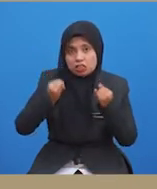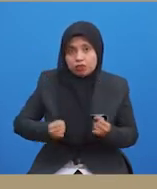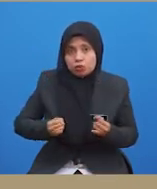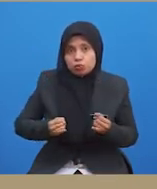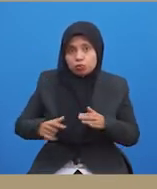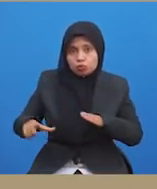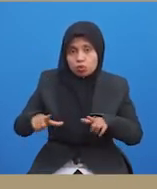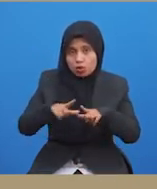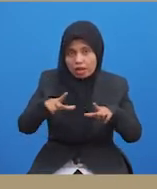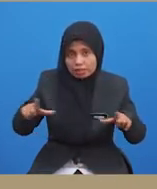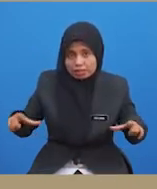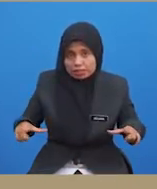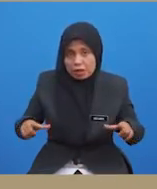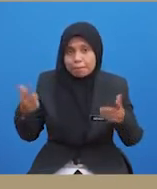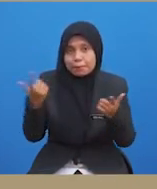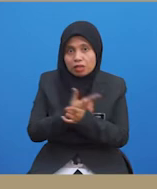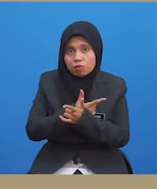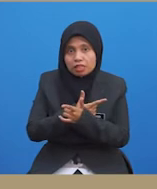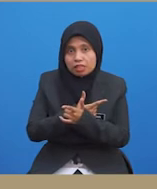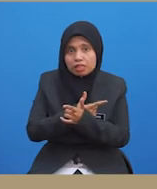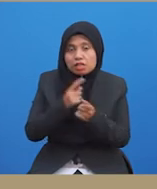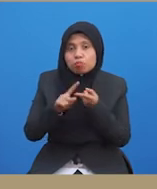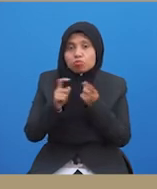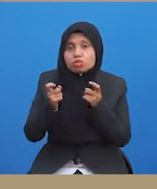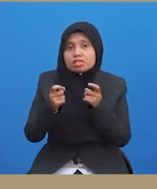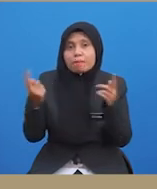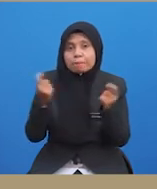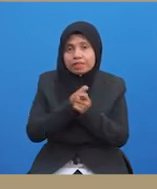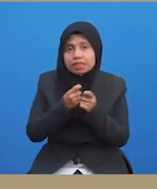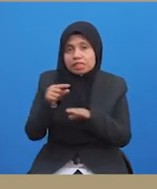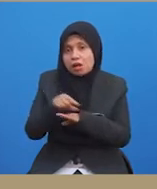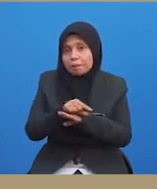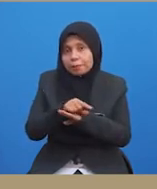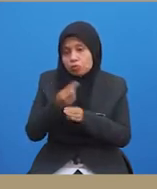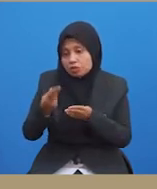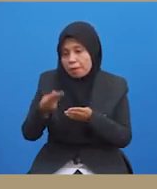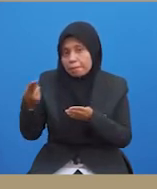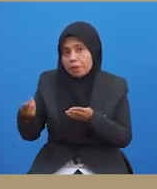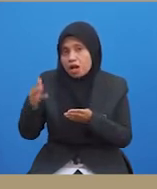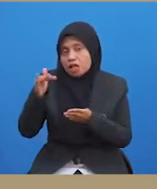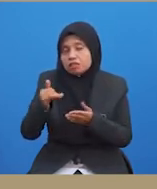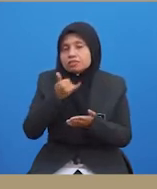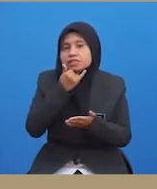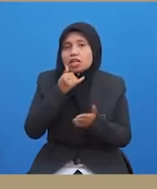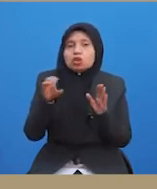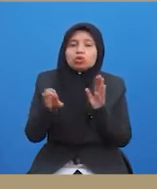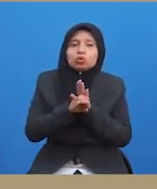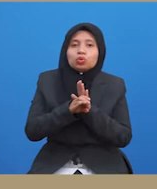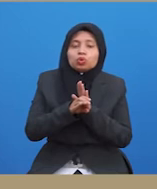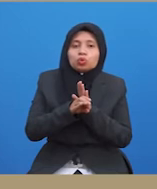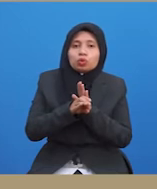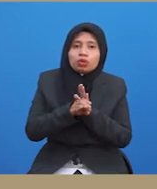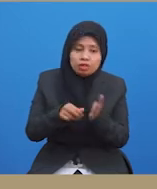lokasi perlawanan, keputusan pertandingan dan penggunaan bahan telarang seperti dadah